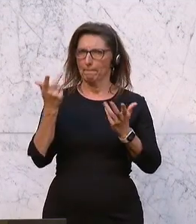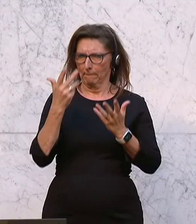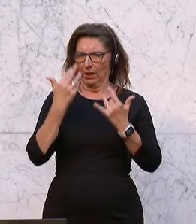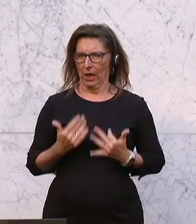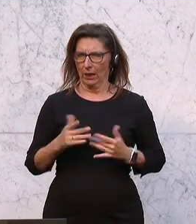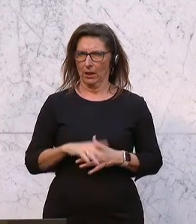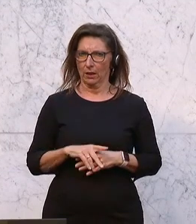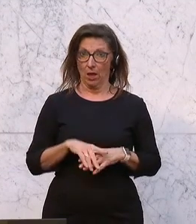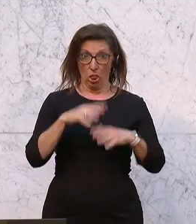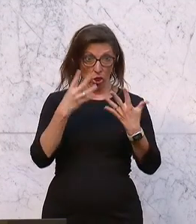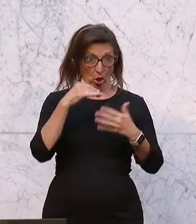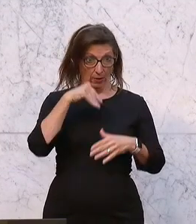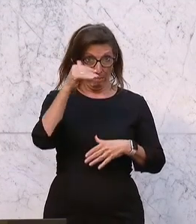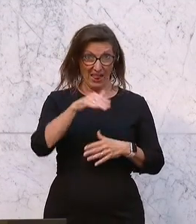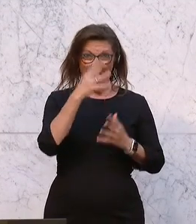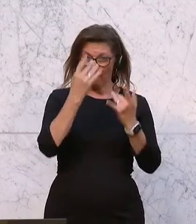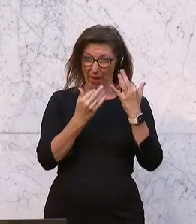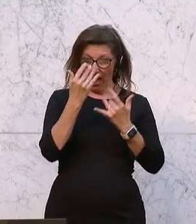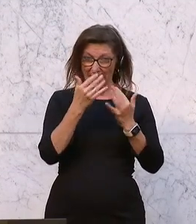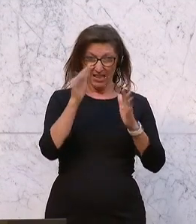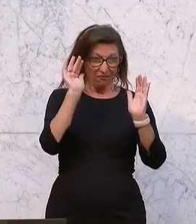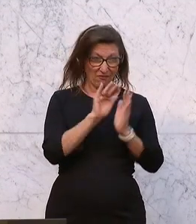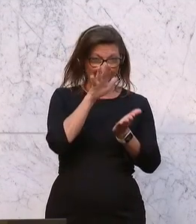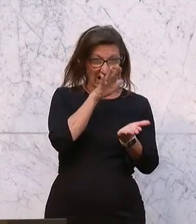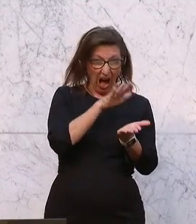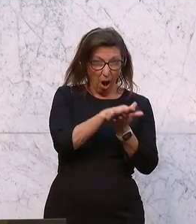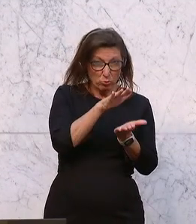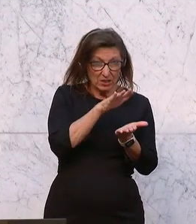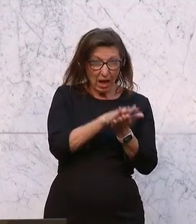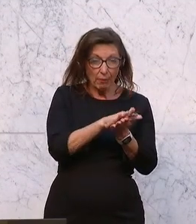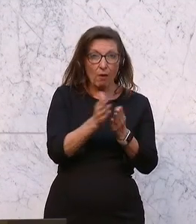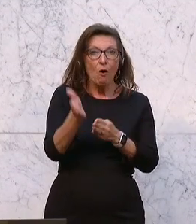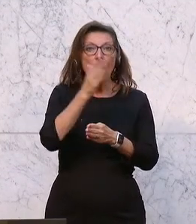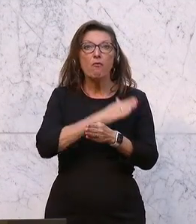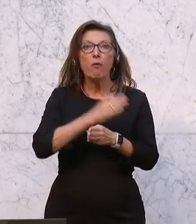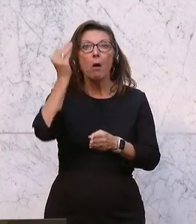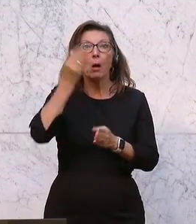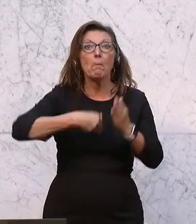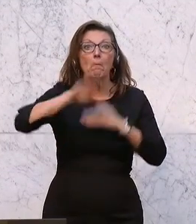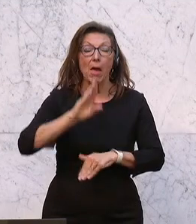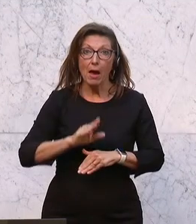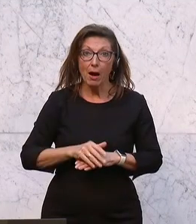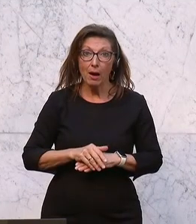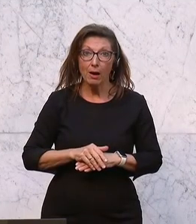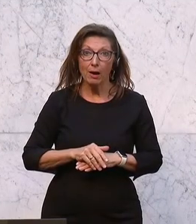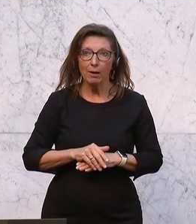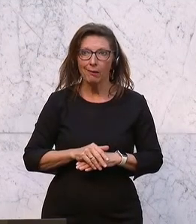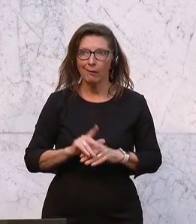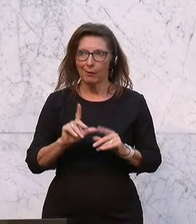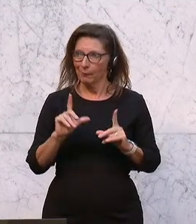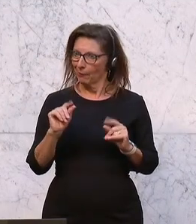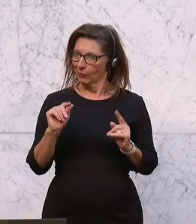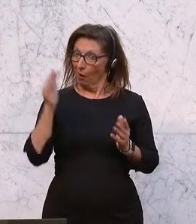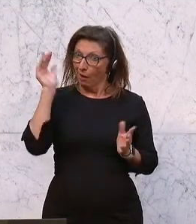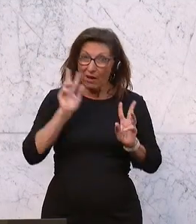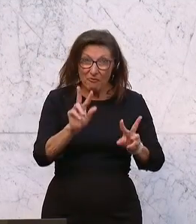weniger ausgeben in der Bilanz, als wie ich es eigentlich berechnet habe, dann ist das nicht der Tag, ich traurig bin,